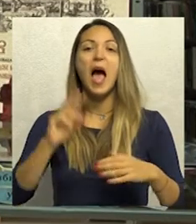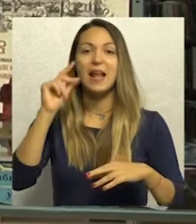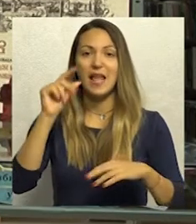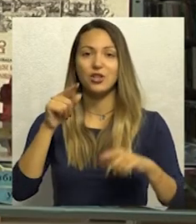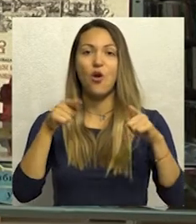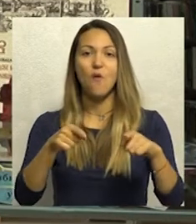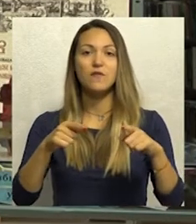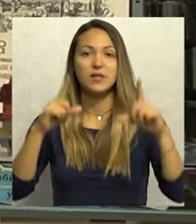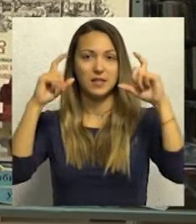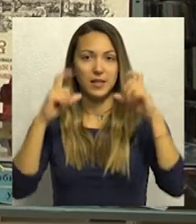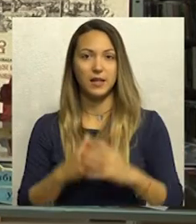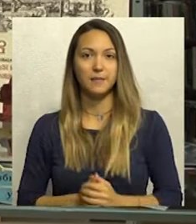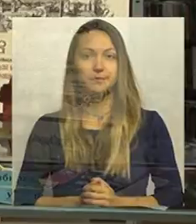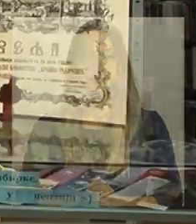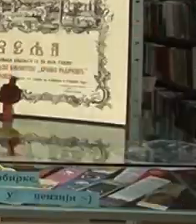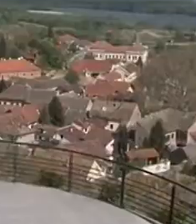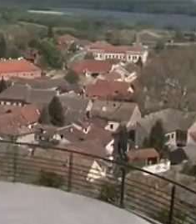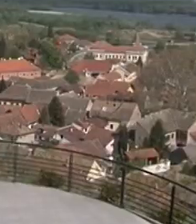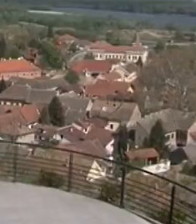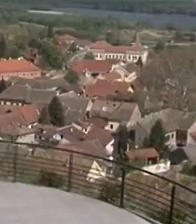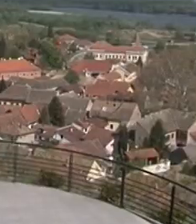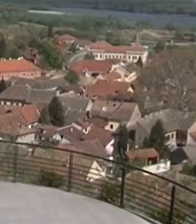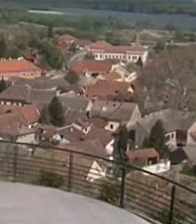potpisati režiju ovih scenskih slika.